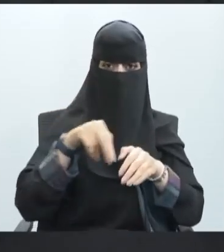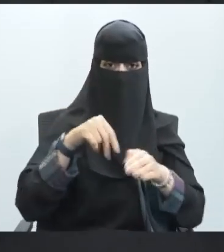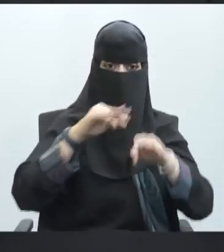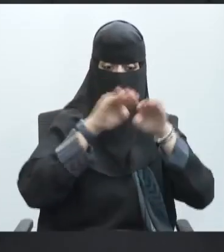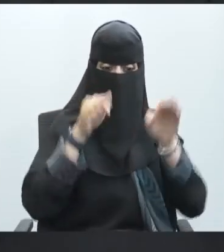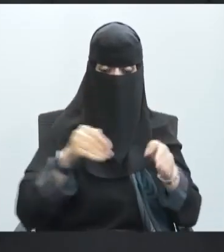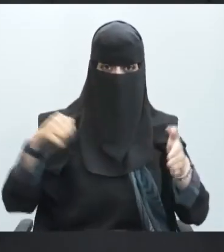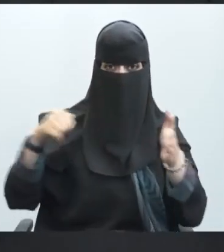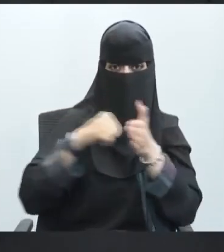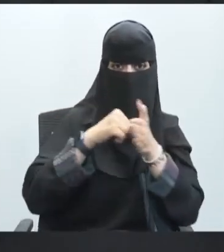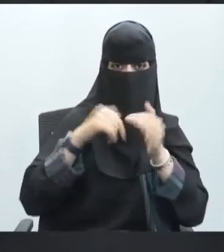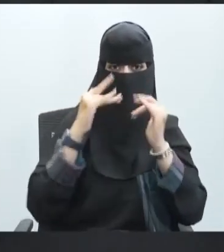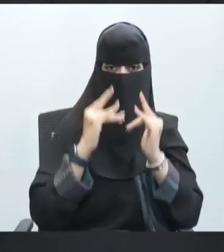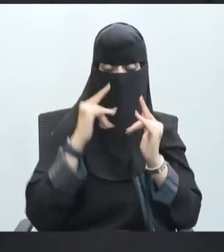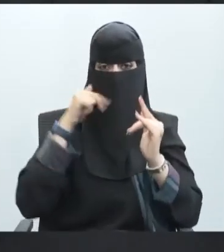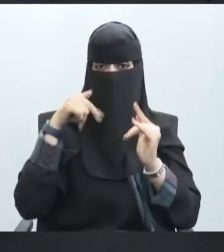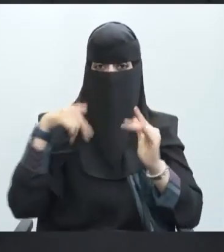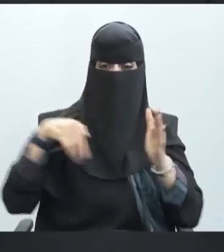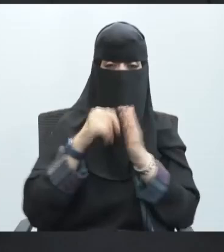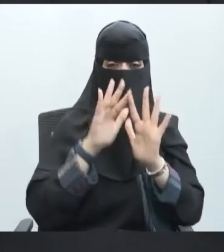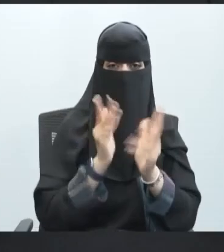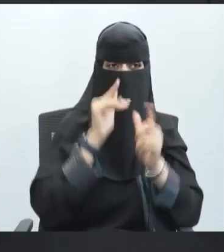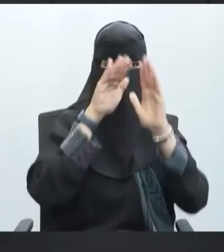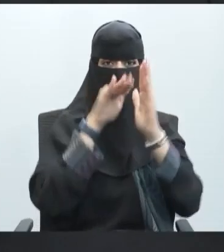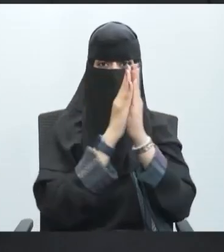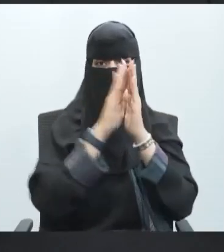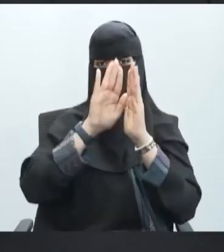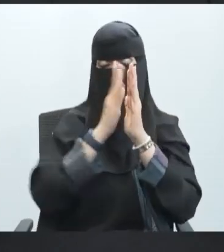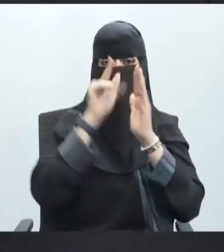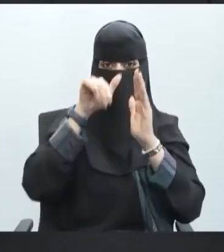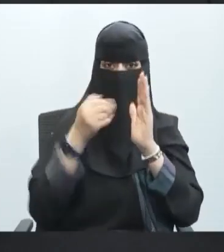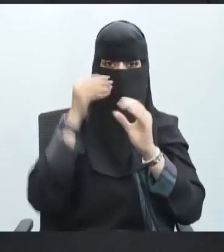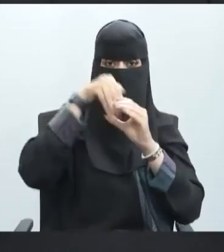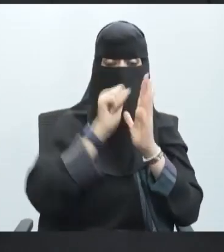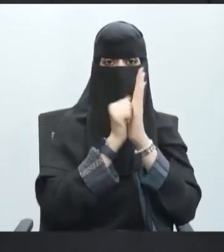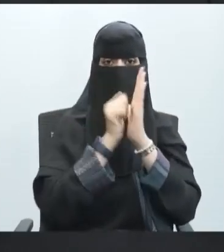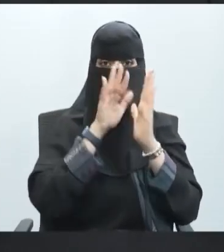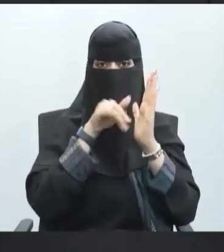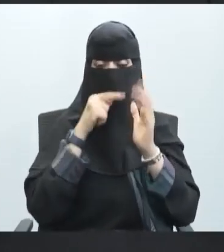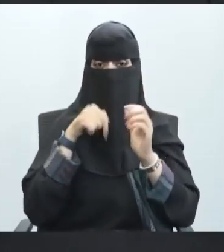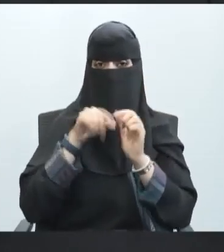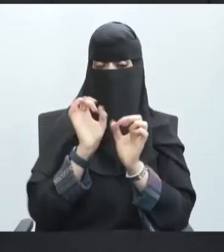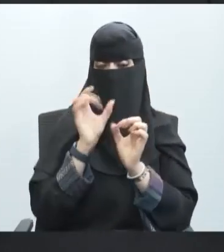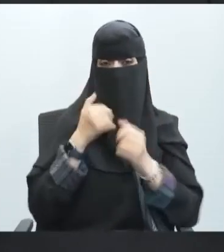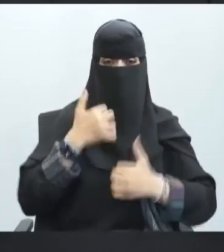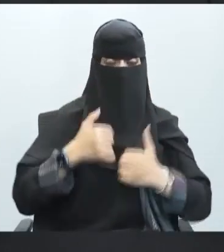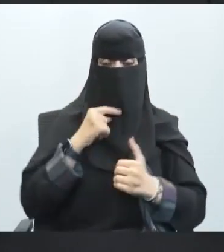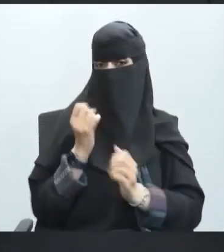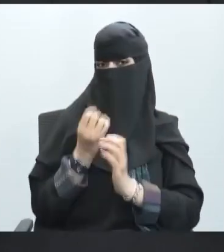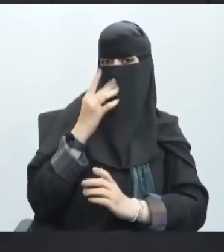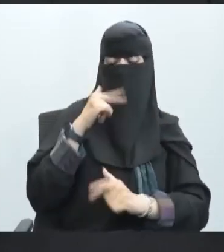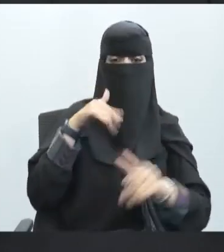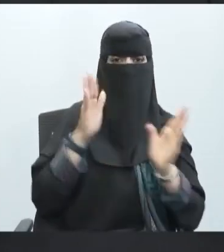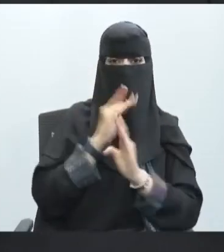بحفة السرير أو بأحدى الأبواب داخل المنزل أحدثت لديك ألم شعور بالألم